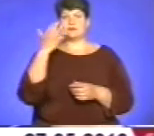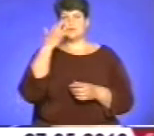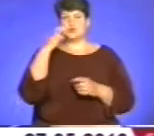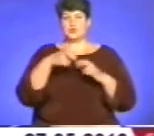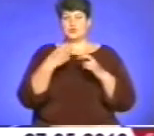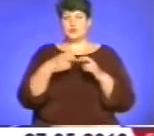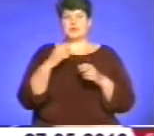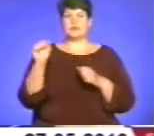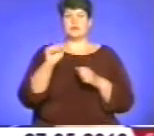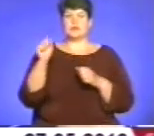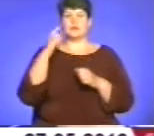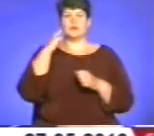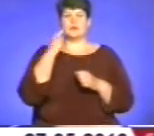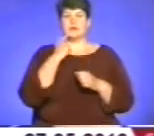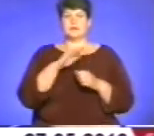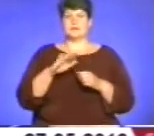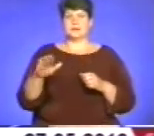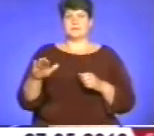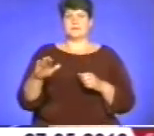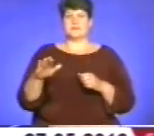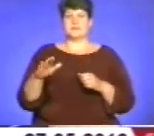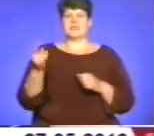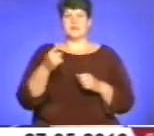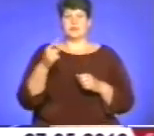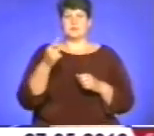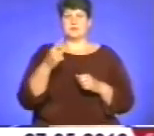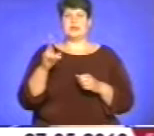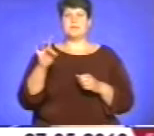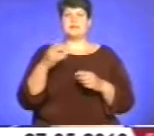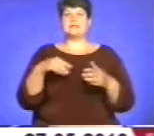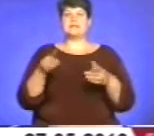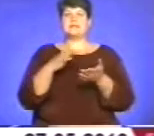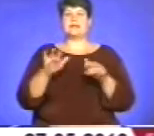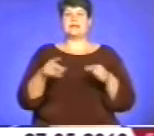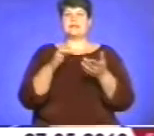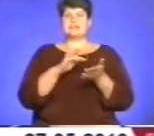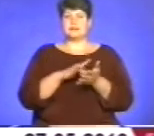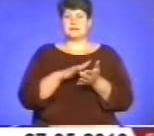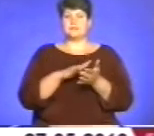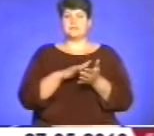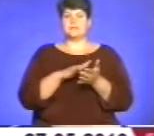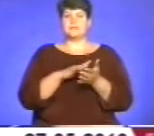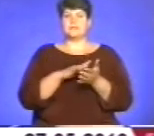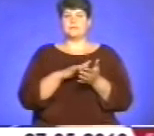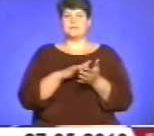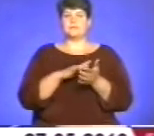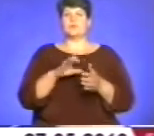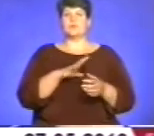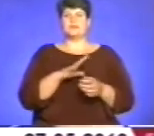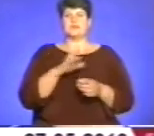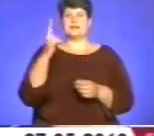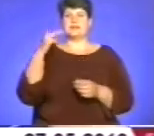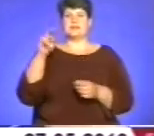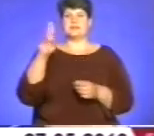Теребовлянська спецшкола-інтернат глухих дітей, Тернопільський реабілітаційний центр, це був ще ДЦП,